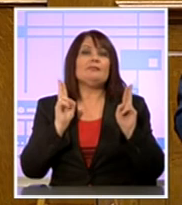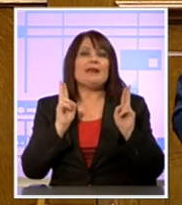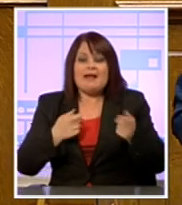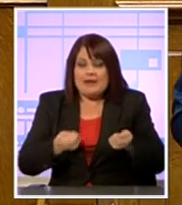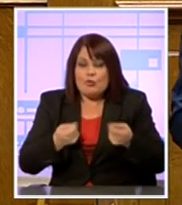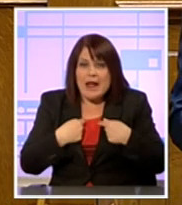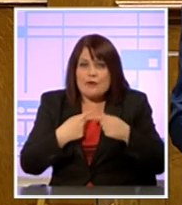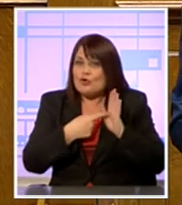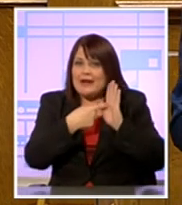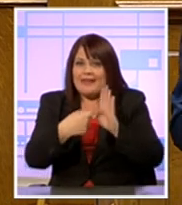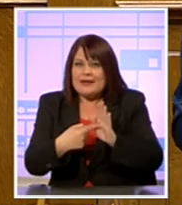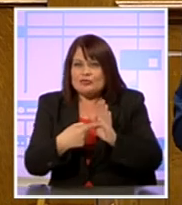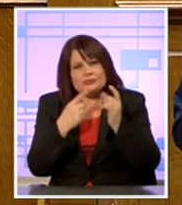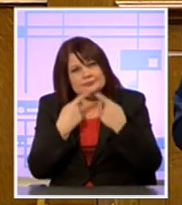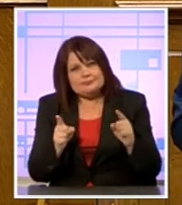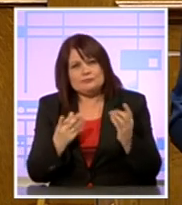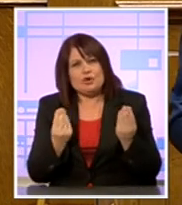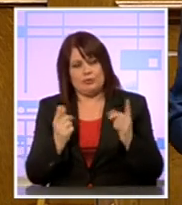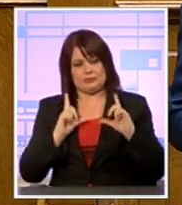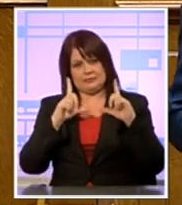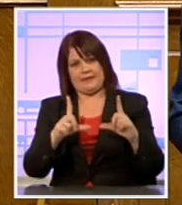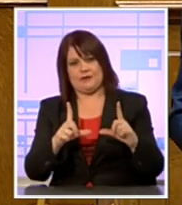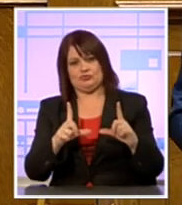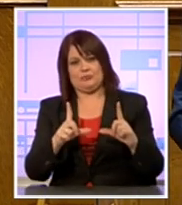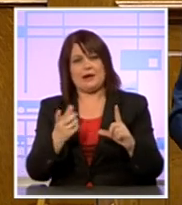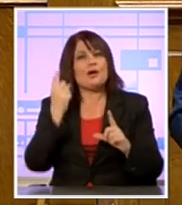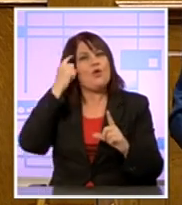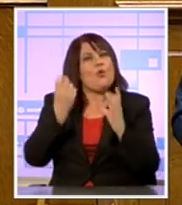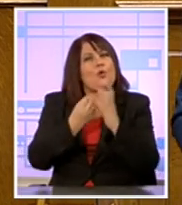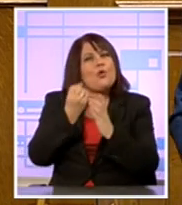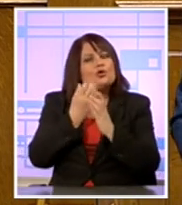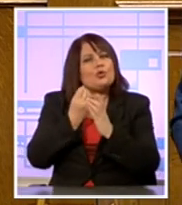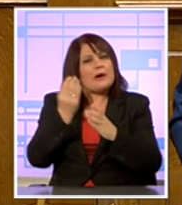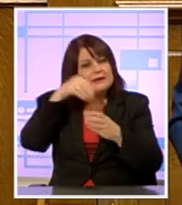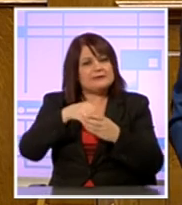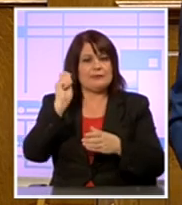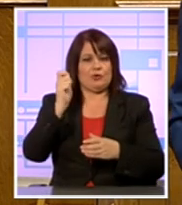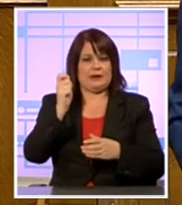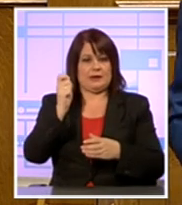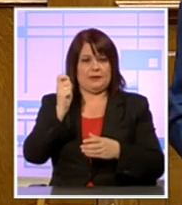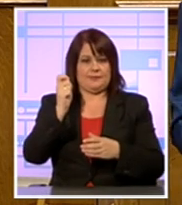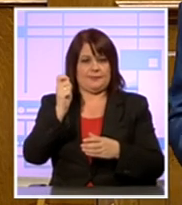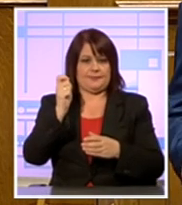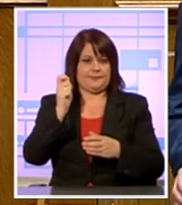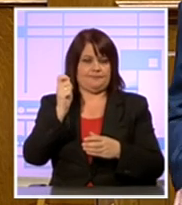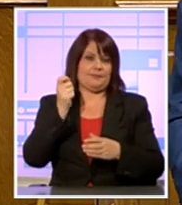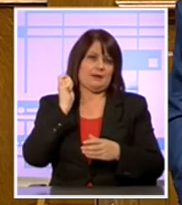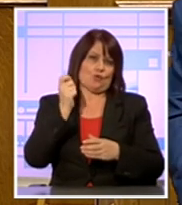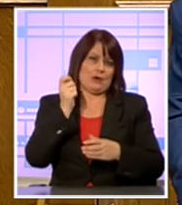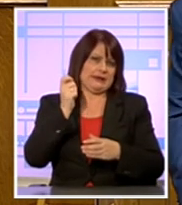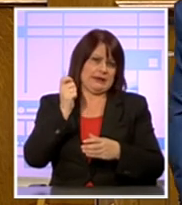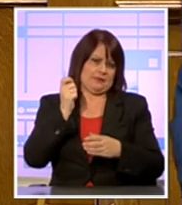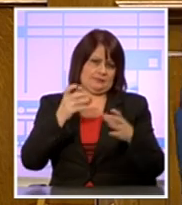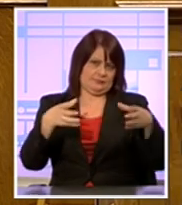μια διαφορετική εικόνα και κουλτούρα στην πολιτική μας ζωή. Στον πολιτικό κόσμο της